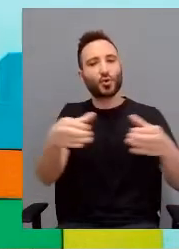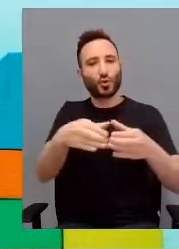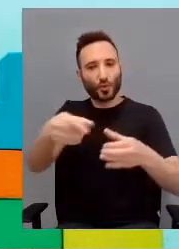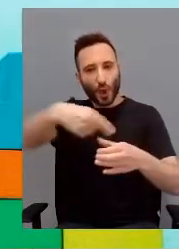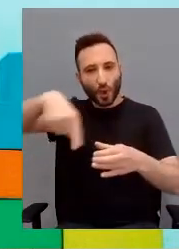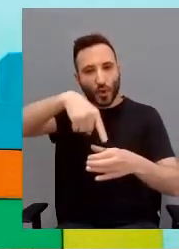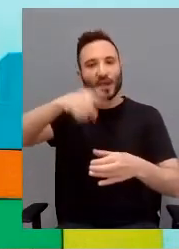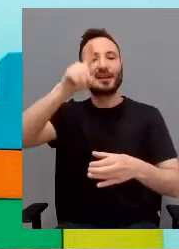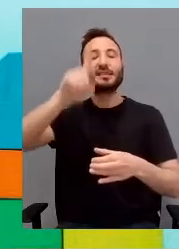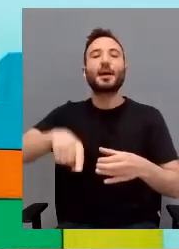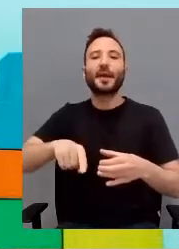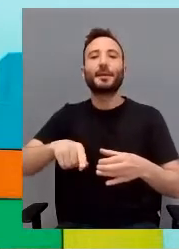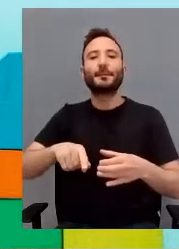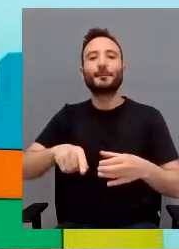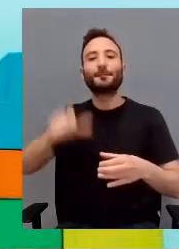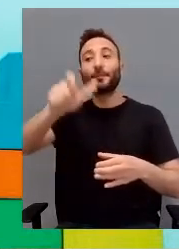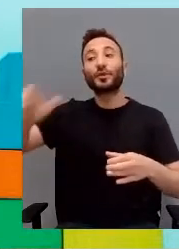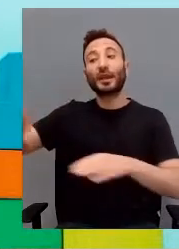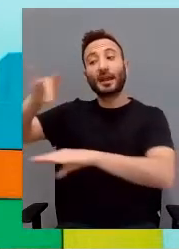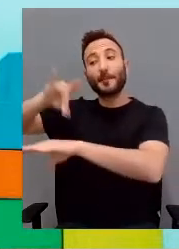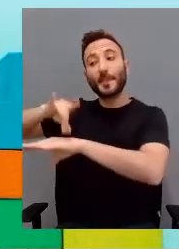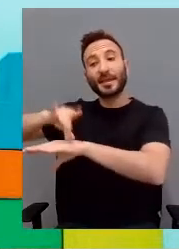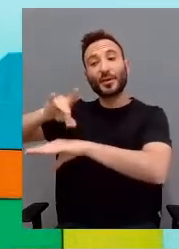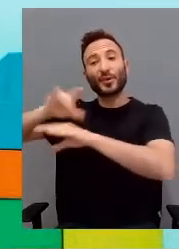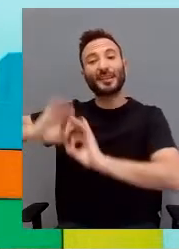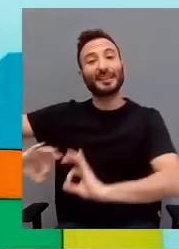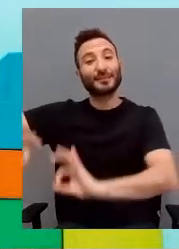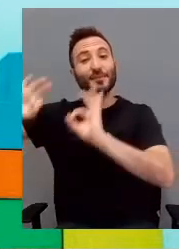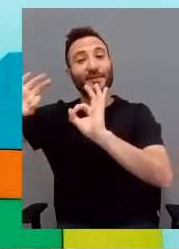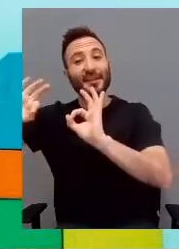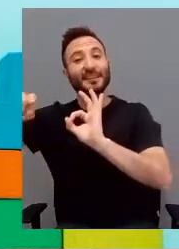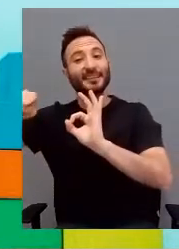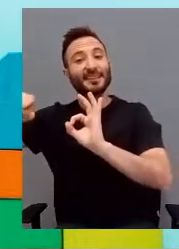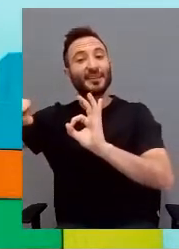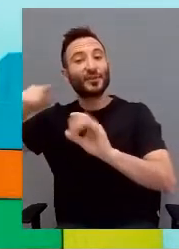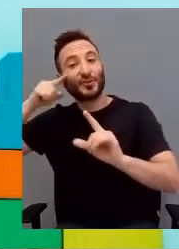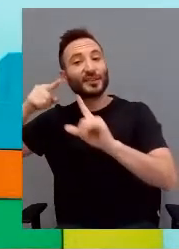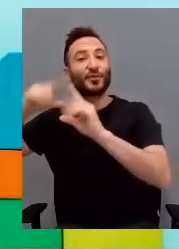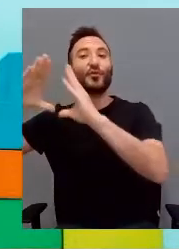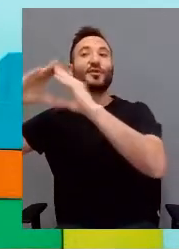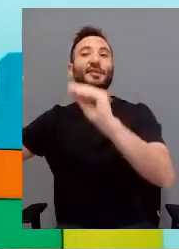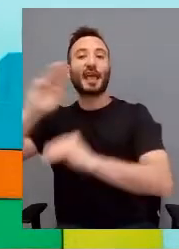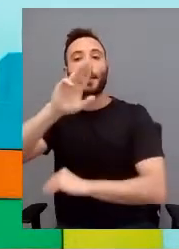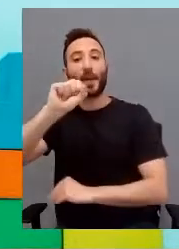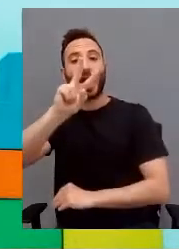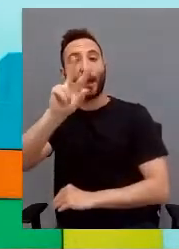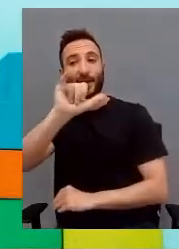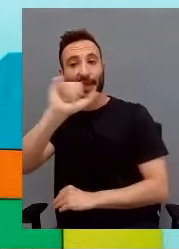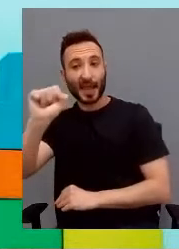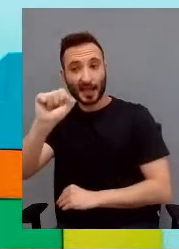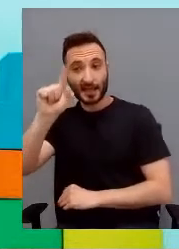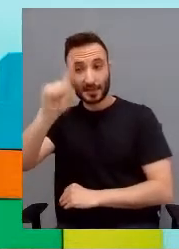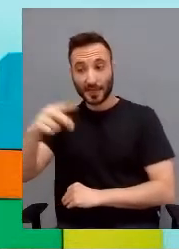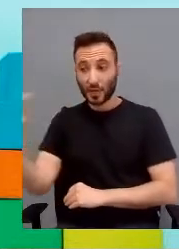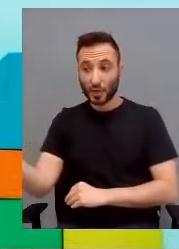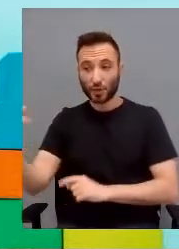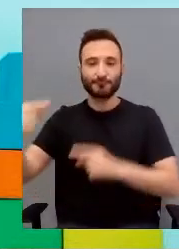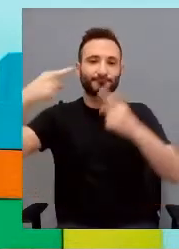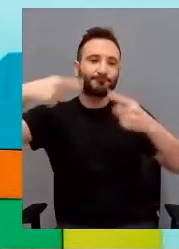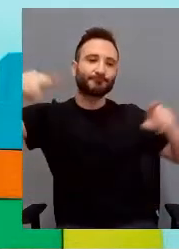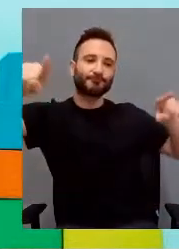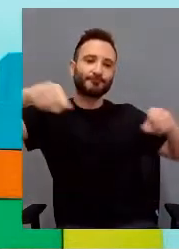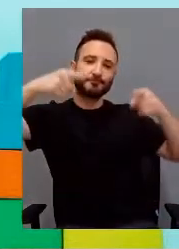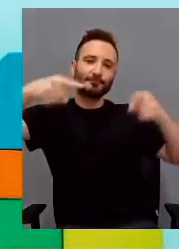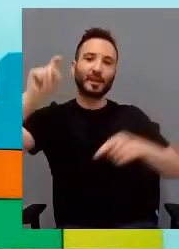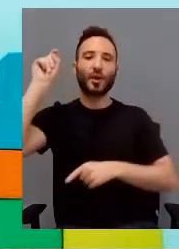medici di specializzazione della Università di Pavia e dirige la orchestra il professor